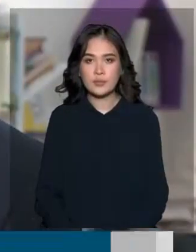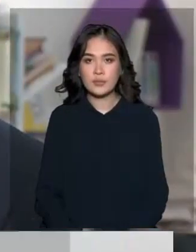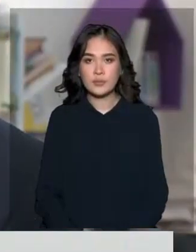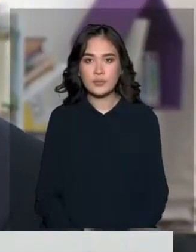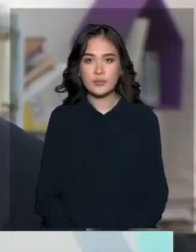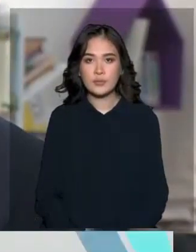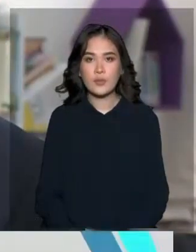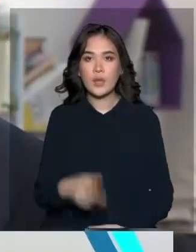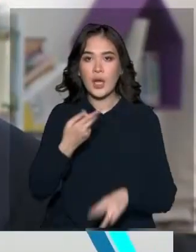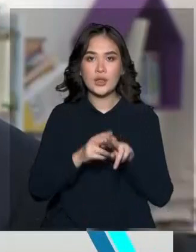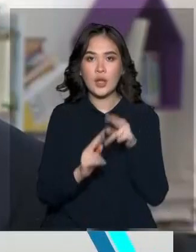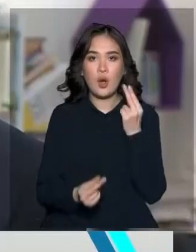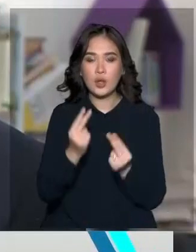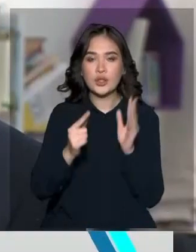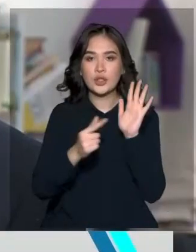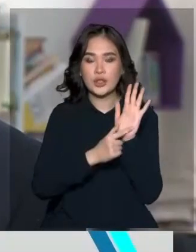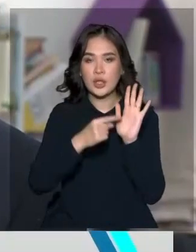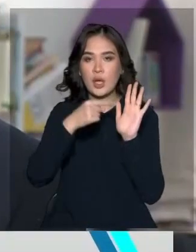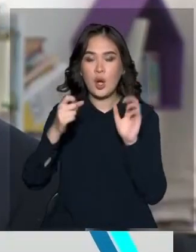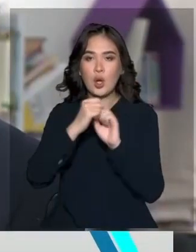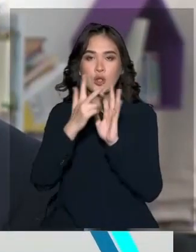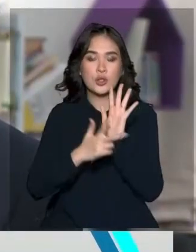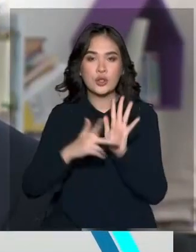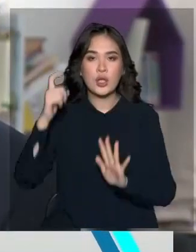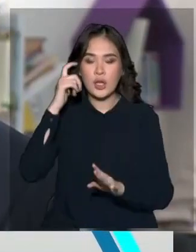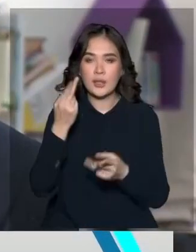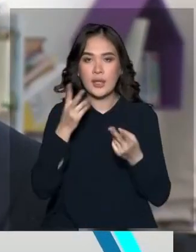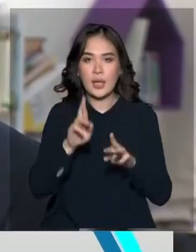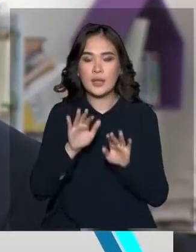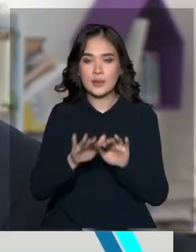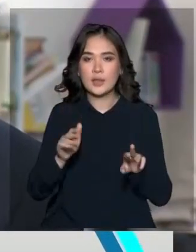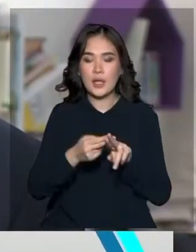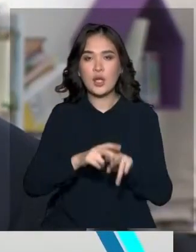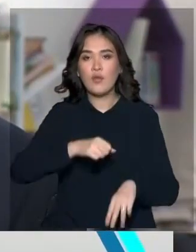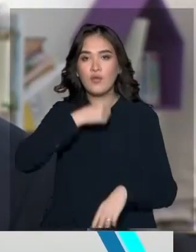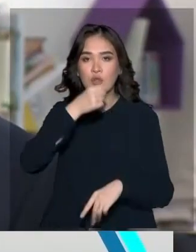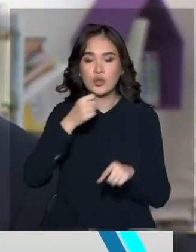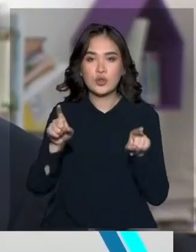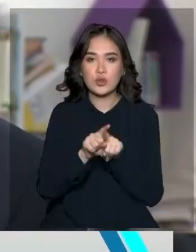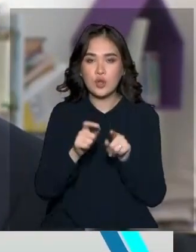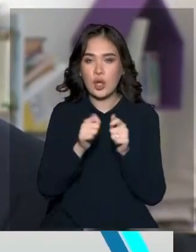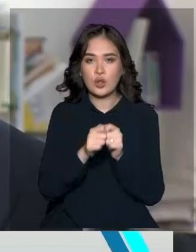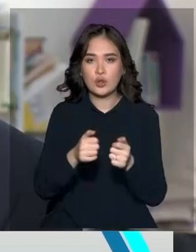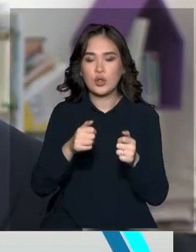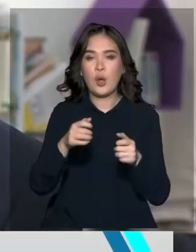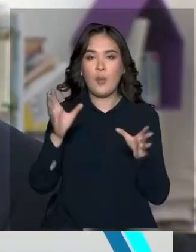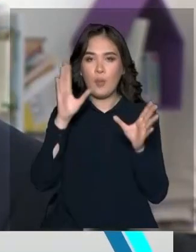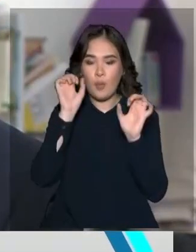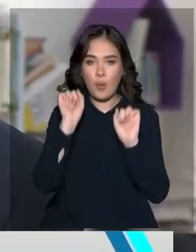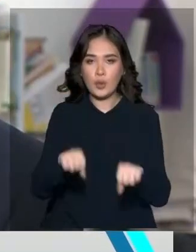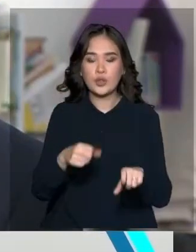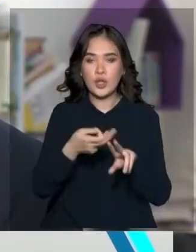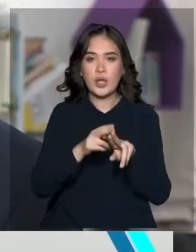Бұл ойын 7 жастан 18 жасқа дейінгі баллар қарналған, бірақ ересектер пайдалан алмайды дегенде білдірмейді.